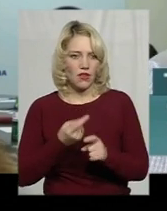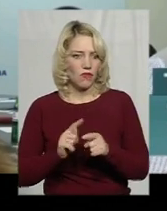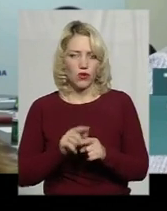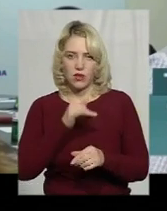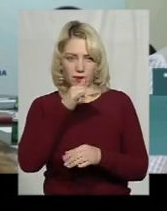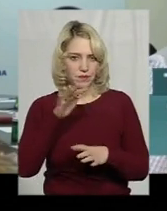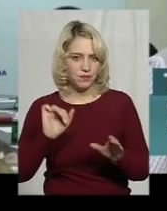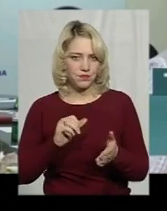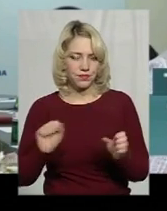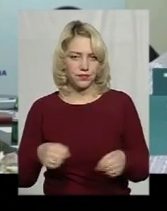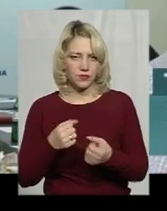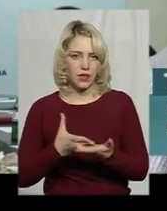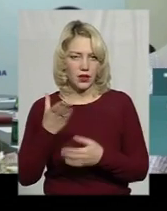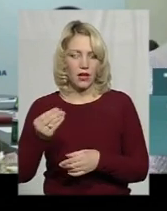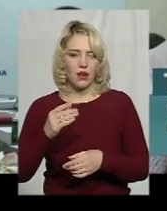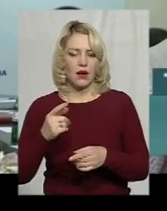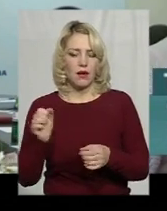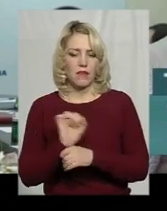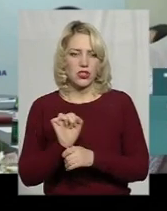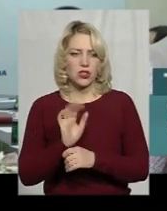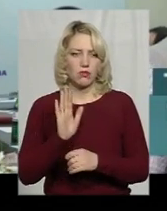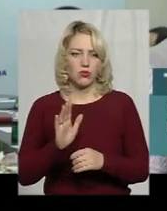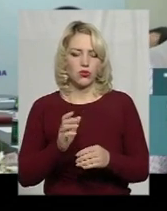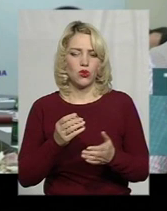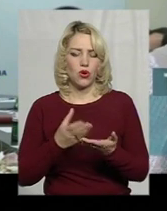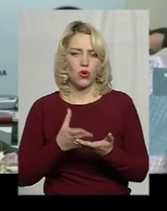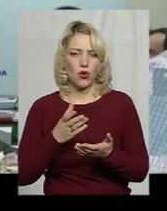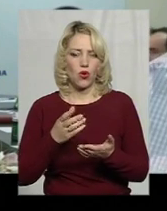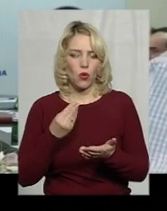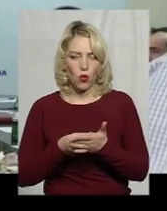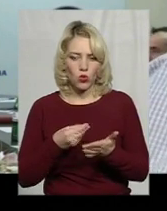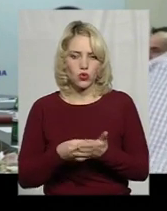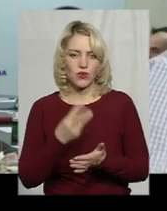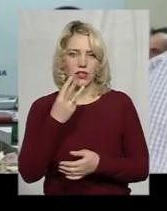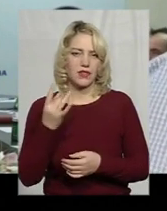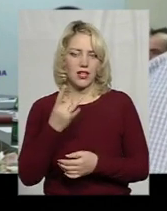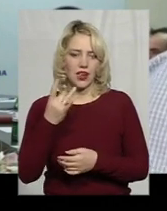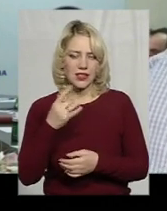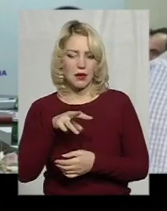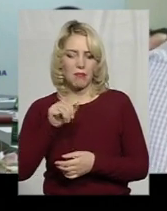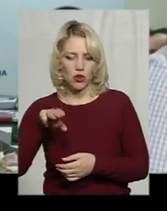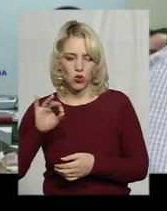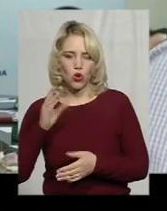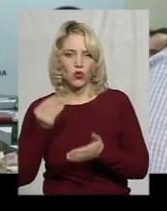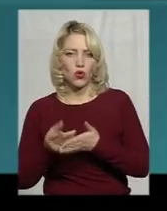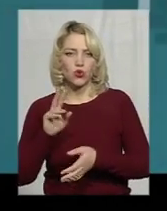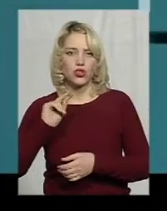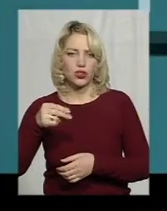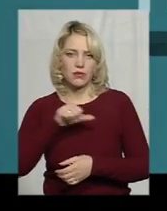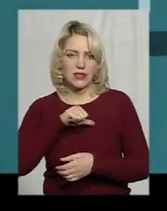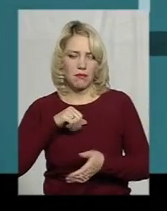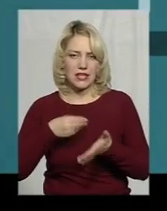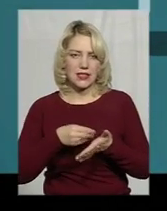непідйомними. Моя машина буде коштувати в розмитненні в три рази вища, ніж сама вартість машини. Це абсурд.